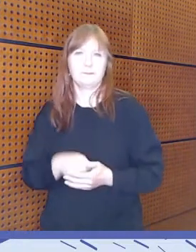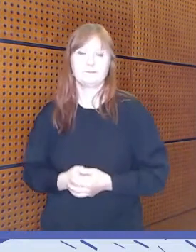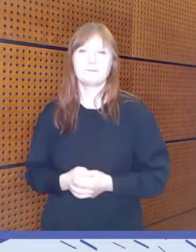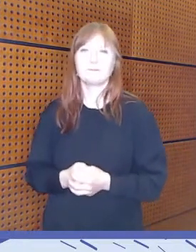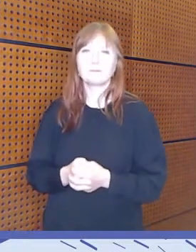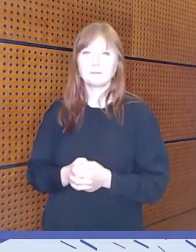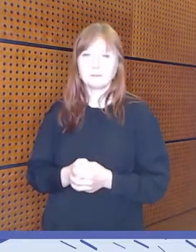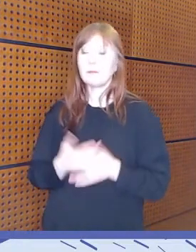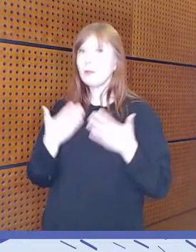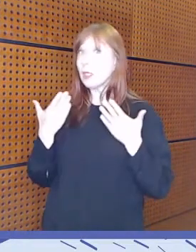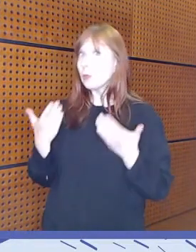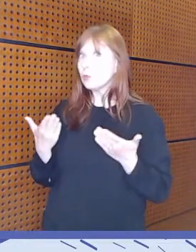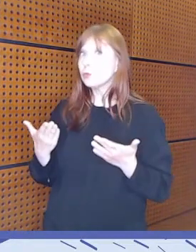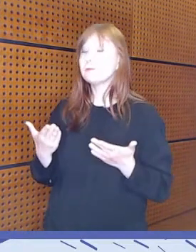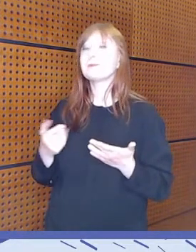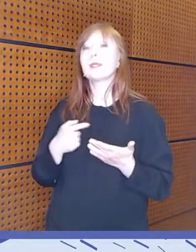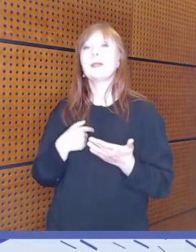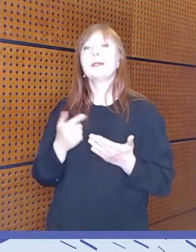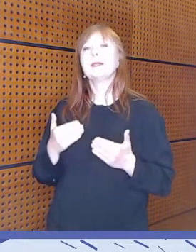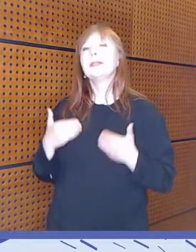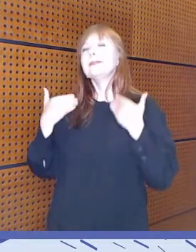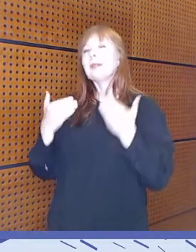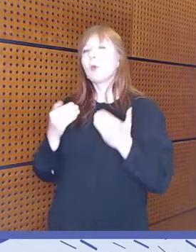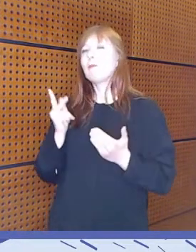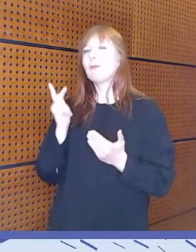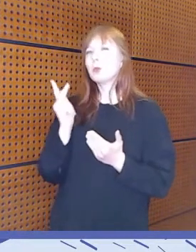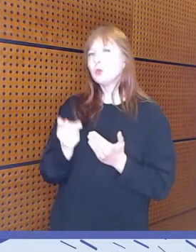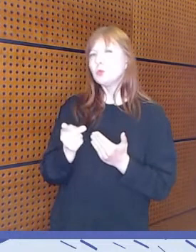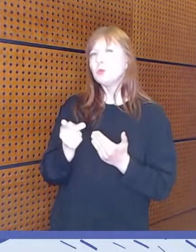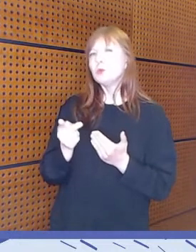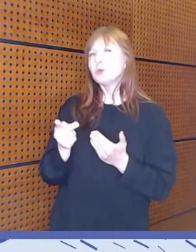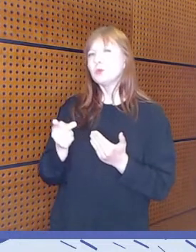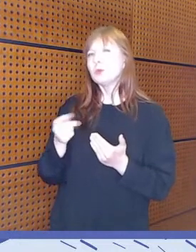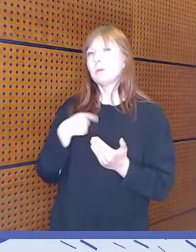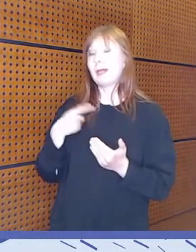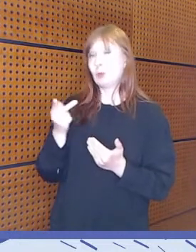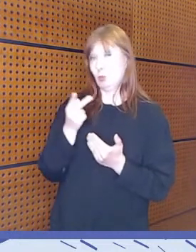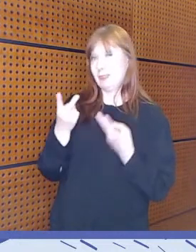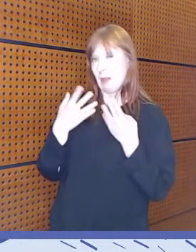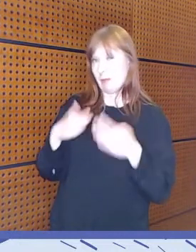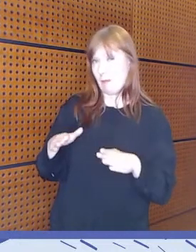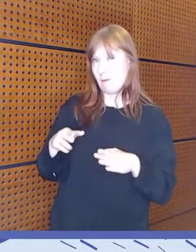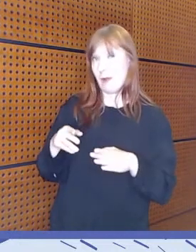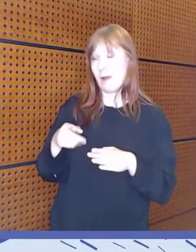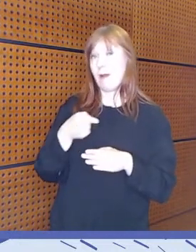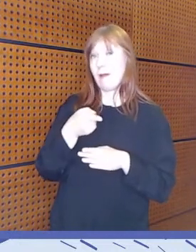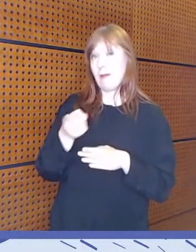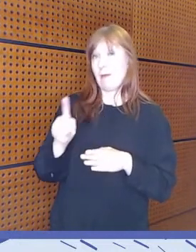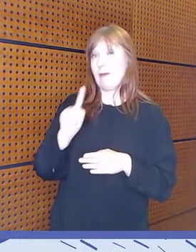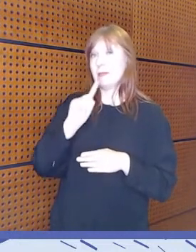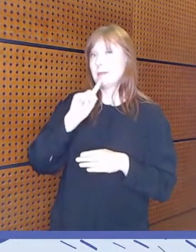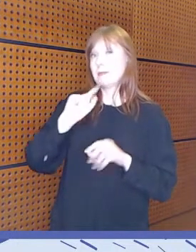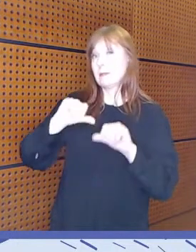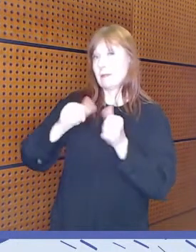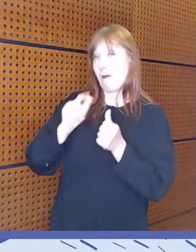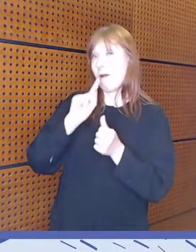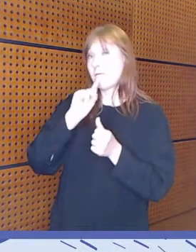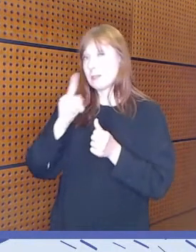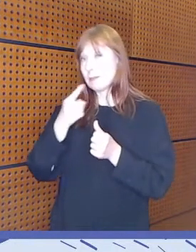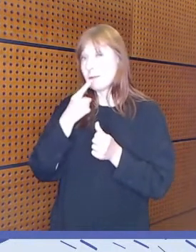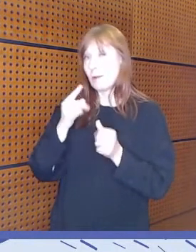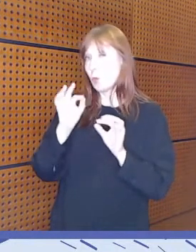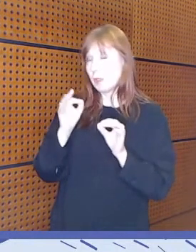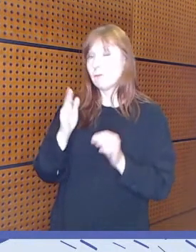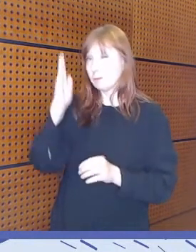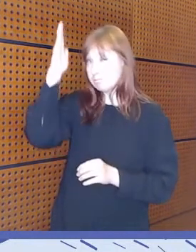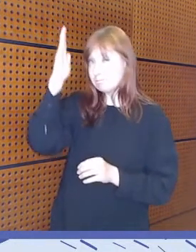Mä kysyn seuraavan kysymyksen niin, että voitte vastata, viitata kädellä,